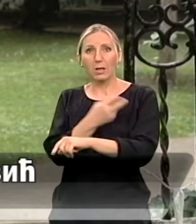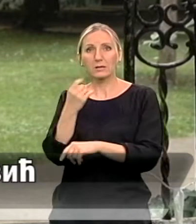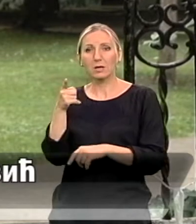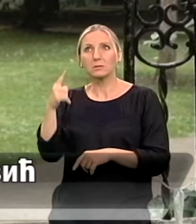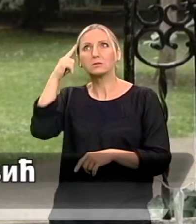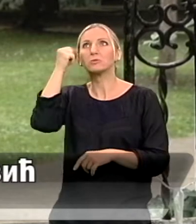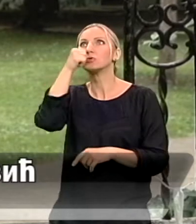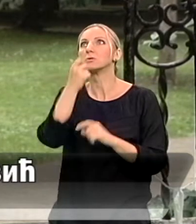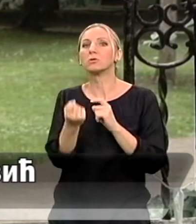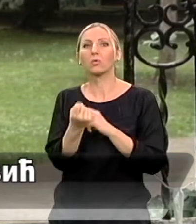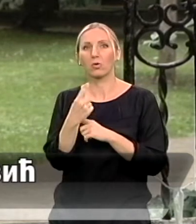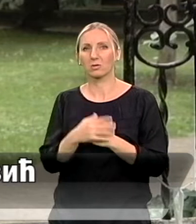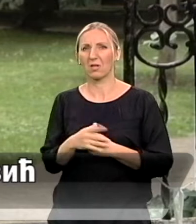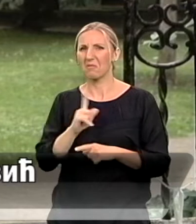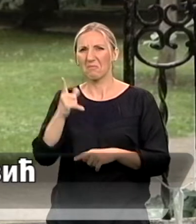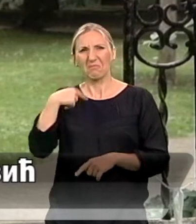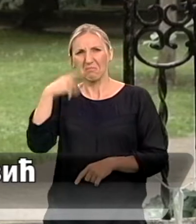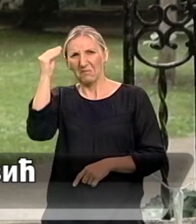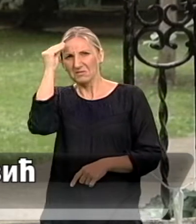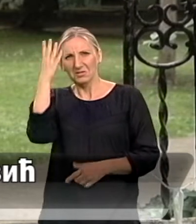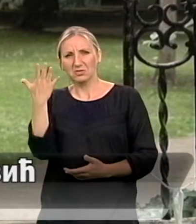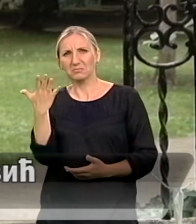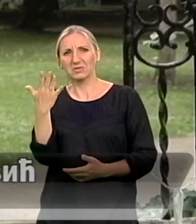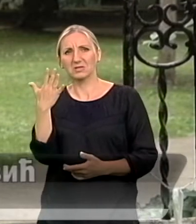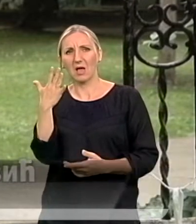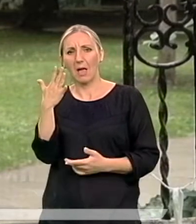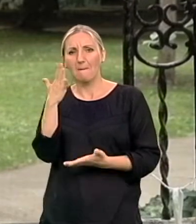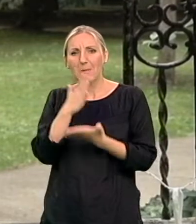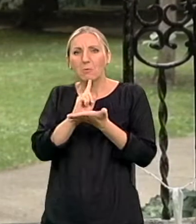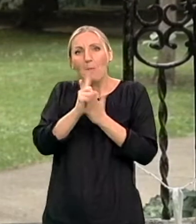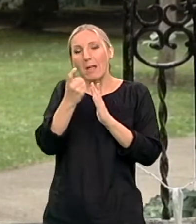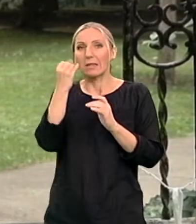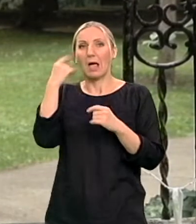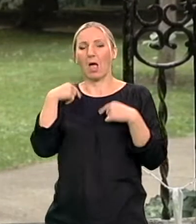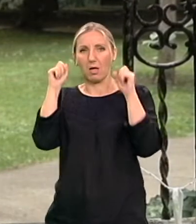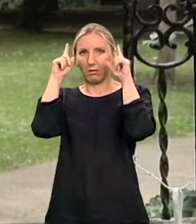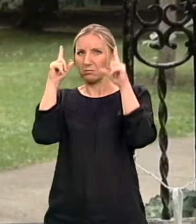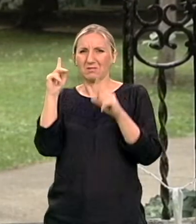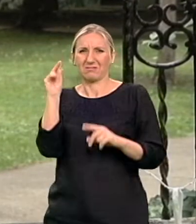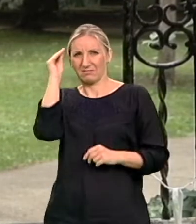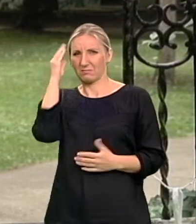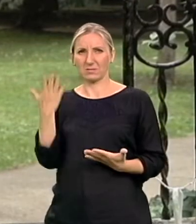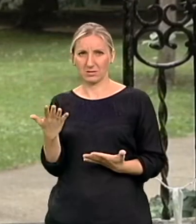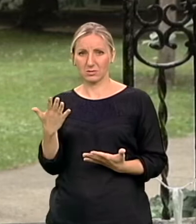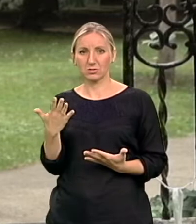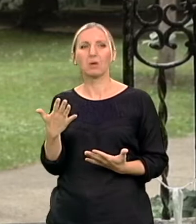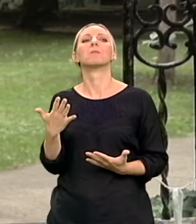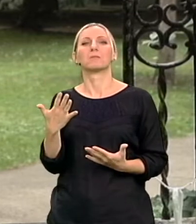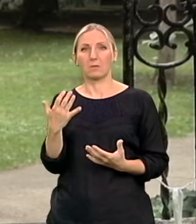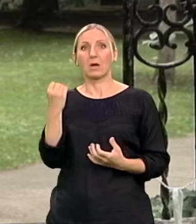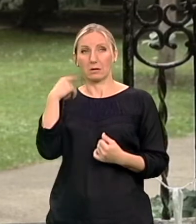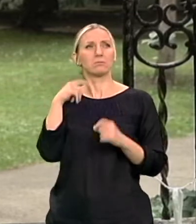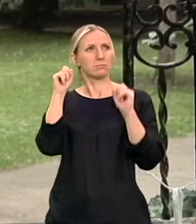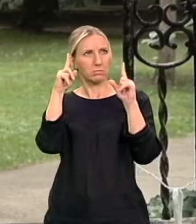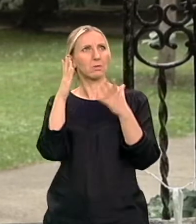ne svećam konkretnog trenutka kada sam se probudila, apsolutno. Čak i kada sam bila svesna gde